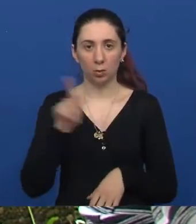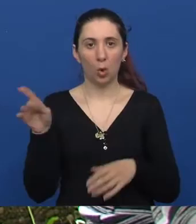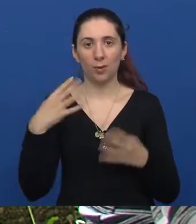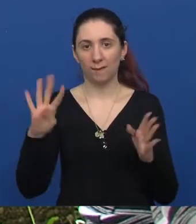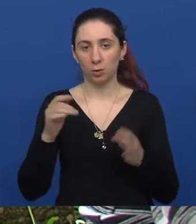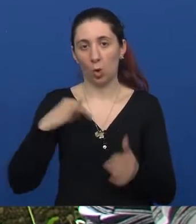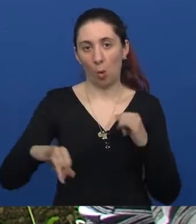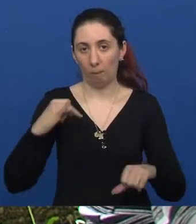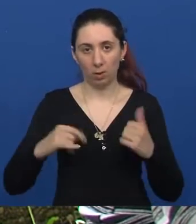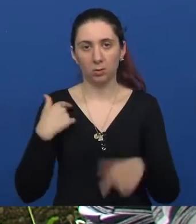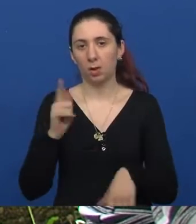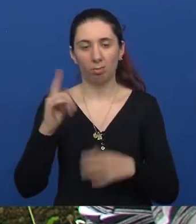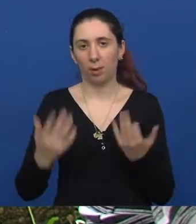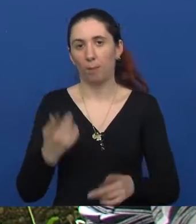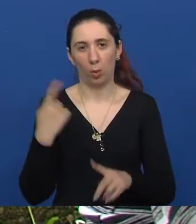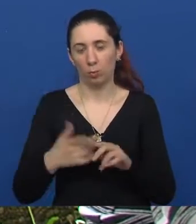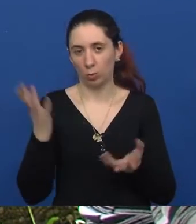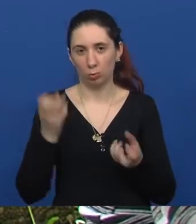operacija, više ni ne brojim.